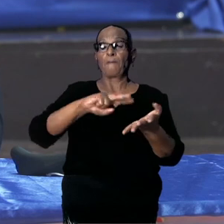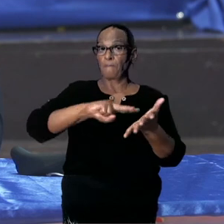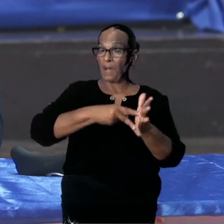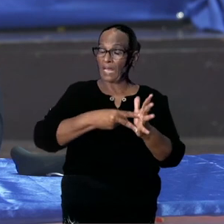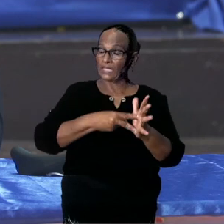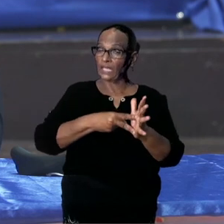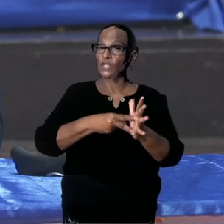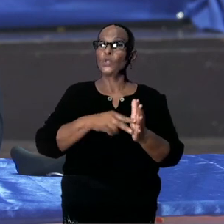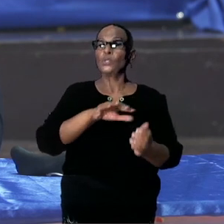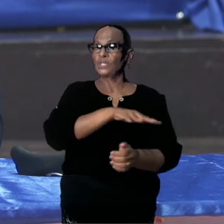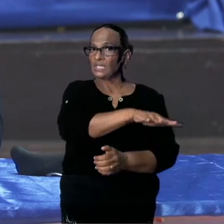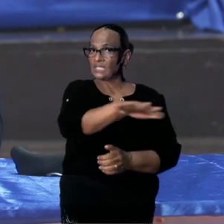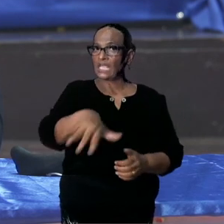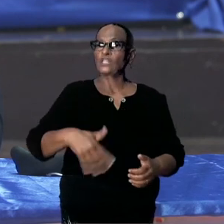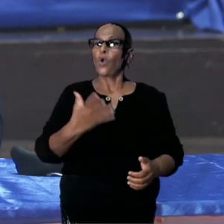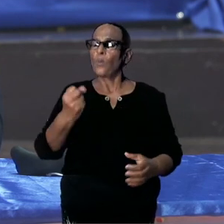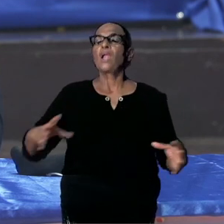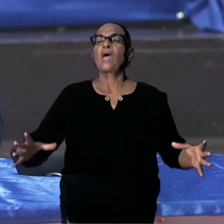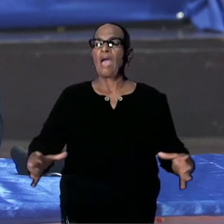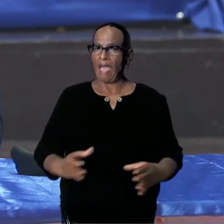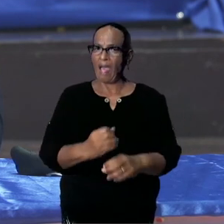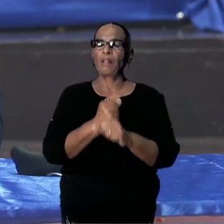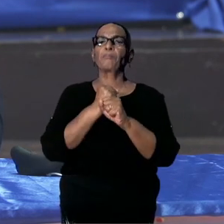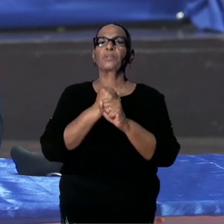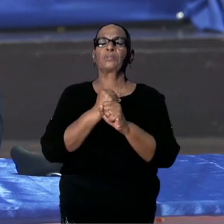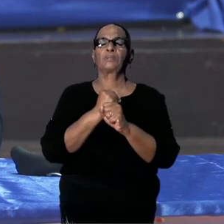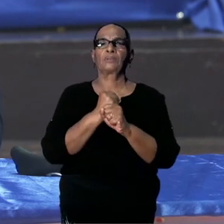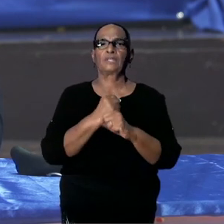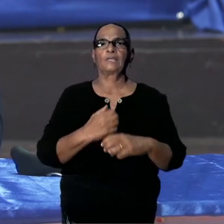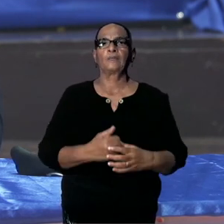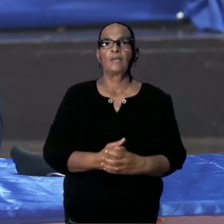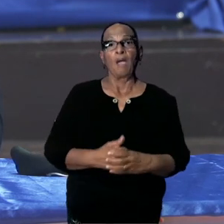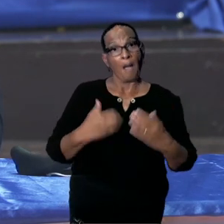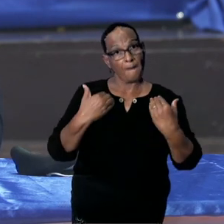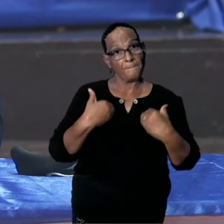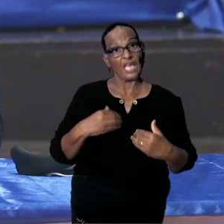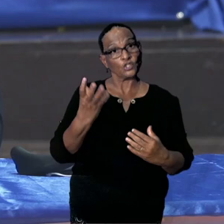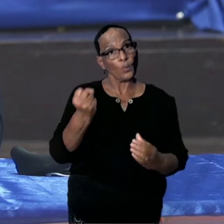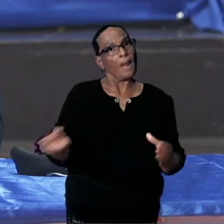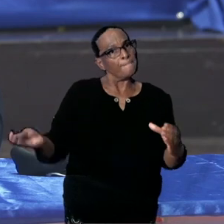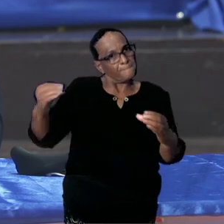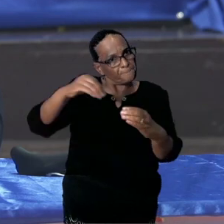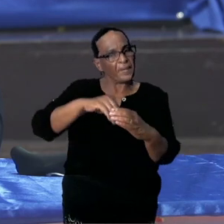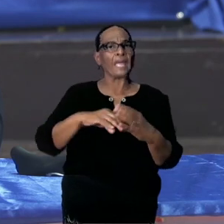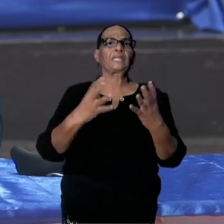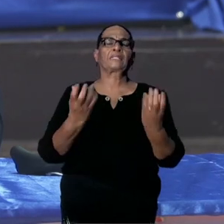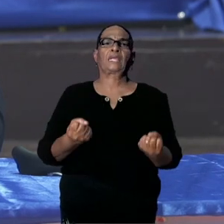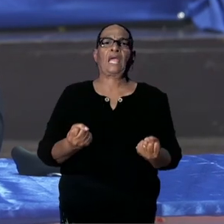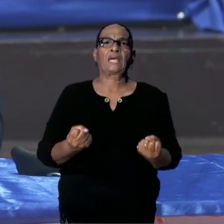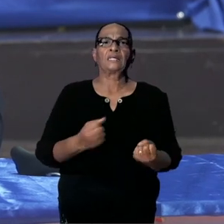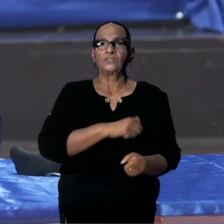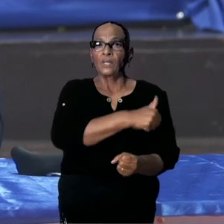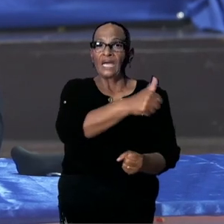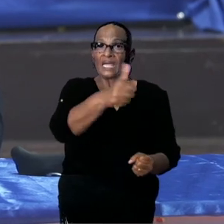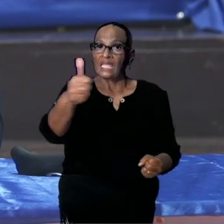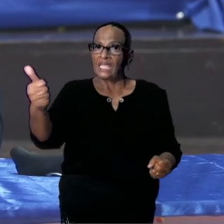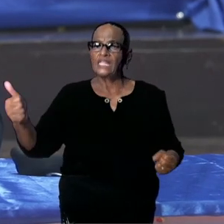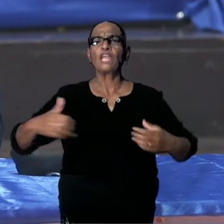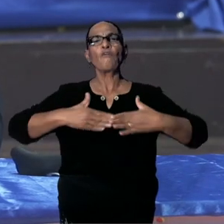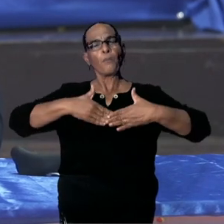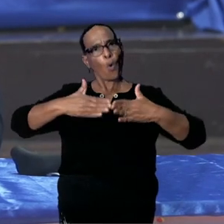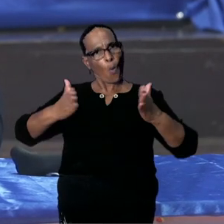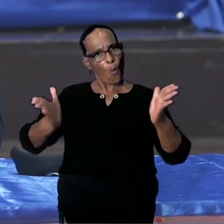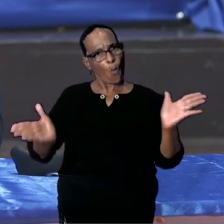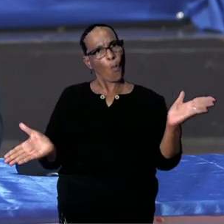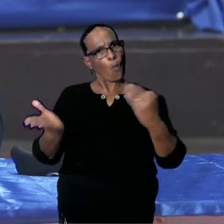gemeenschap. We kregen die berichten. Dat mensen willen bijdragen. Dat we ieder op een transparante